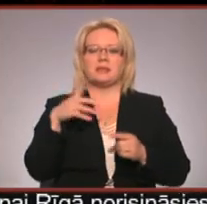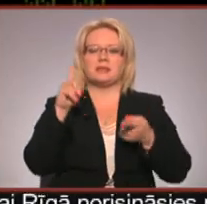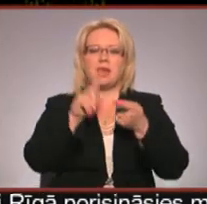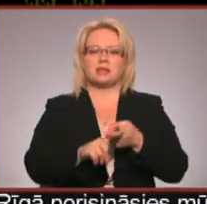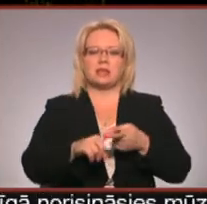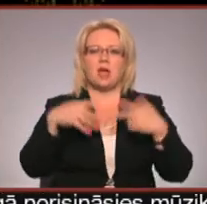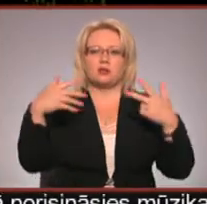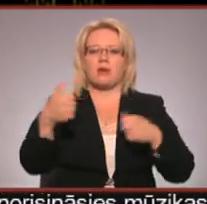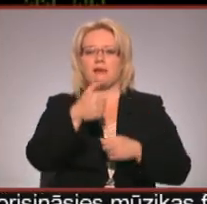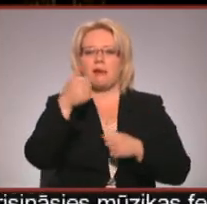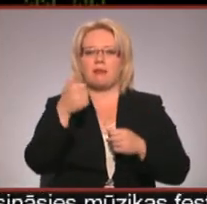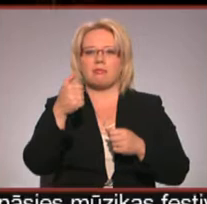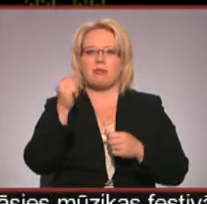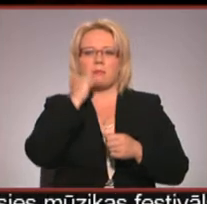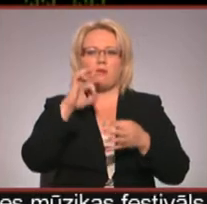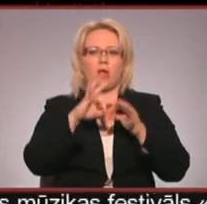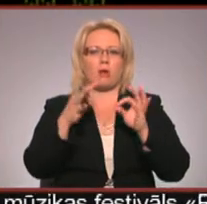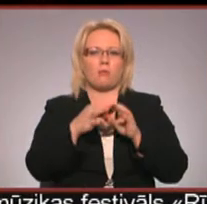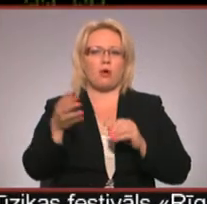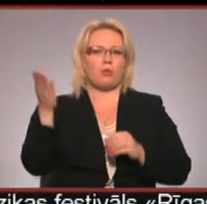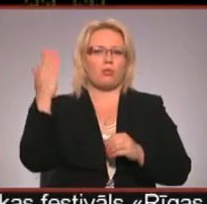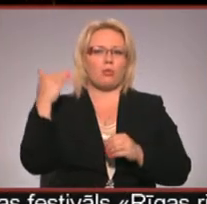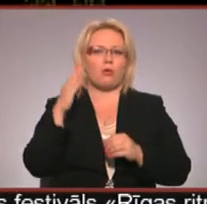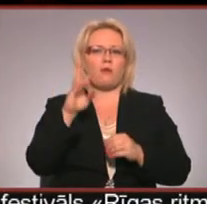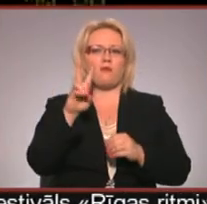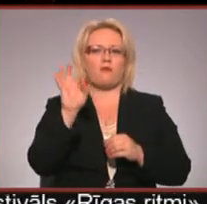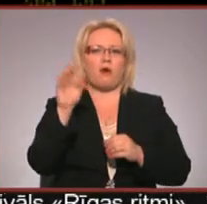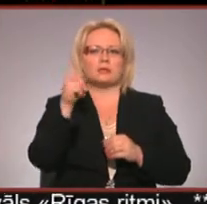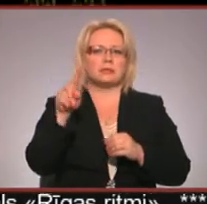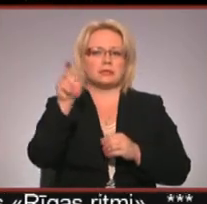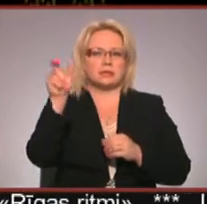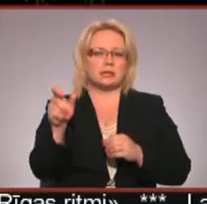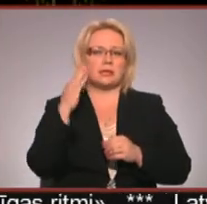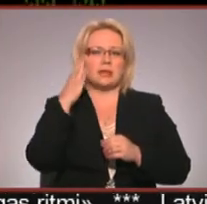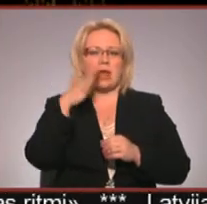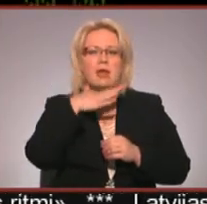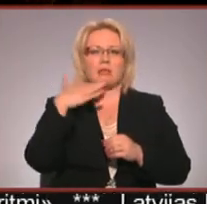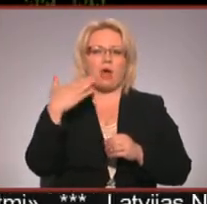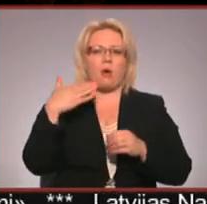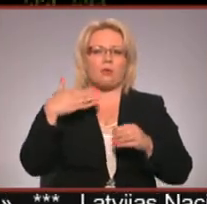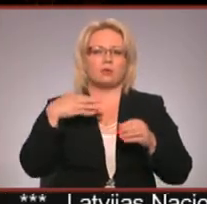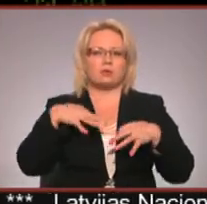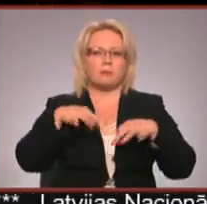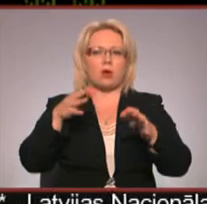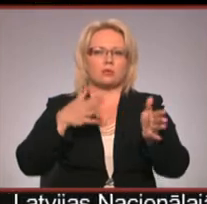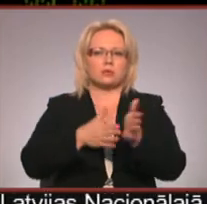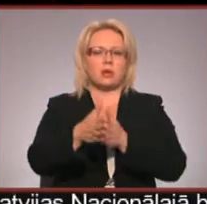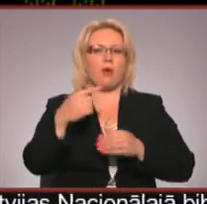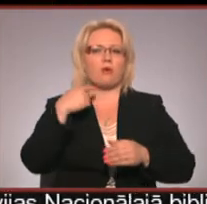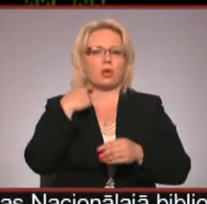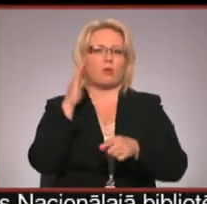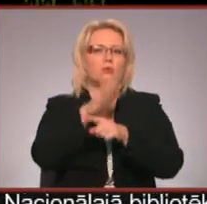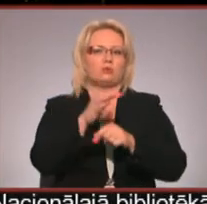gadu Maskavas olimpiādu. Bosts tajā laikā ļoti cerēja, ka ļoti daudz brauks savu Rīgu un tālāk uz